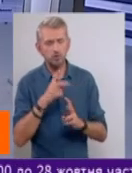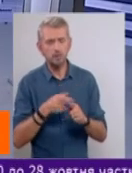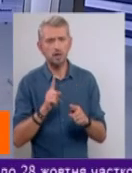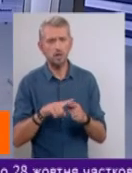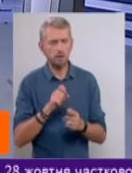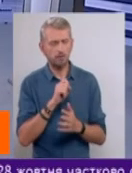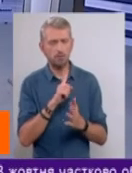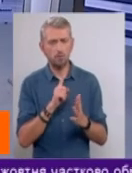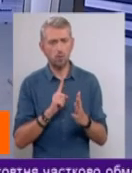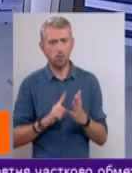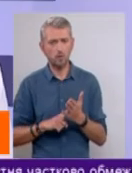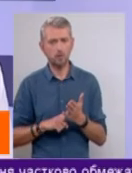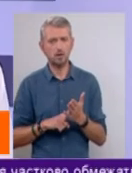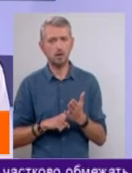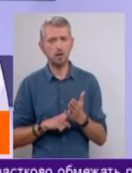таки вопрос